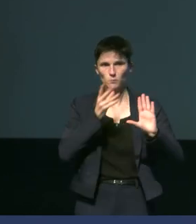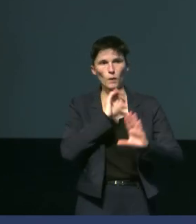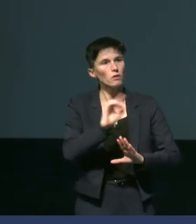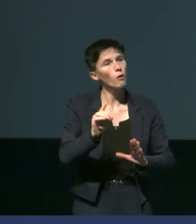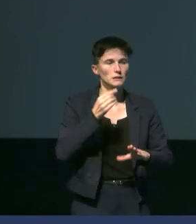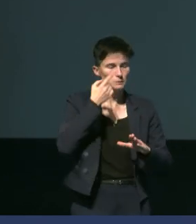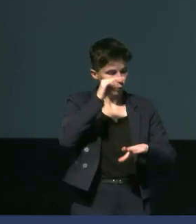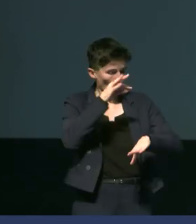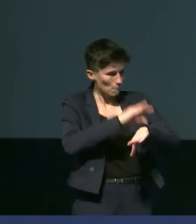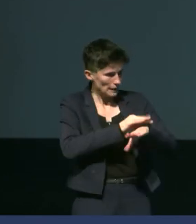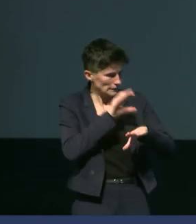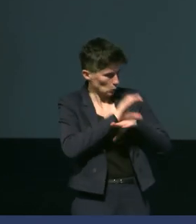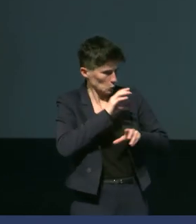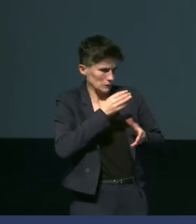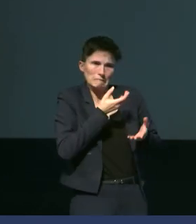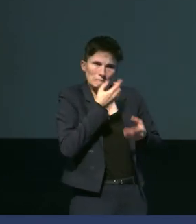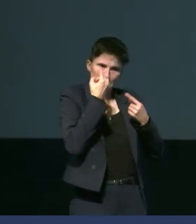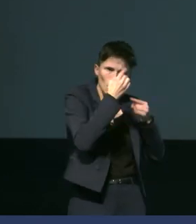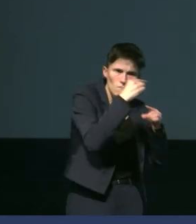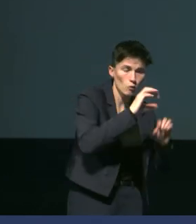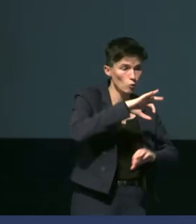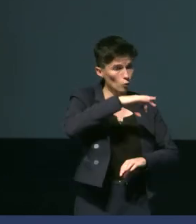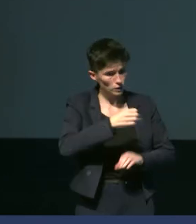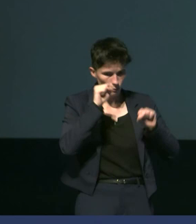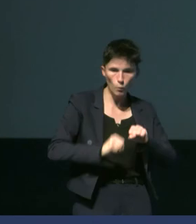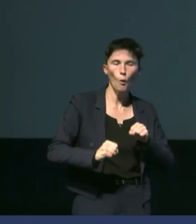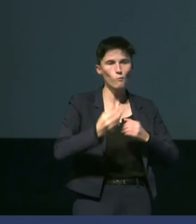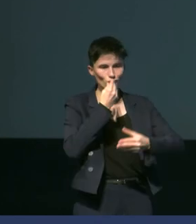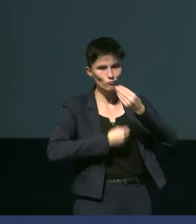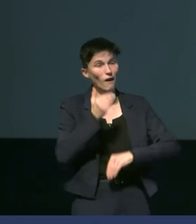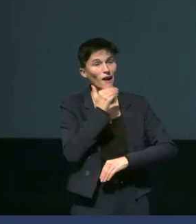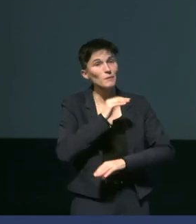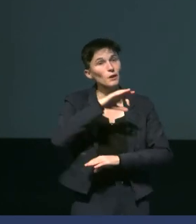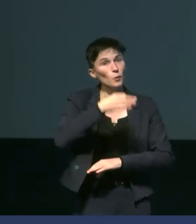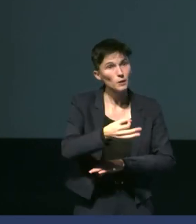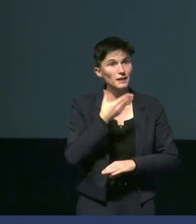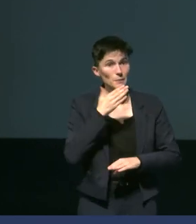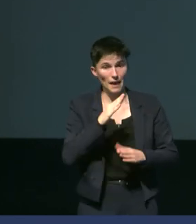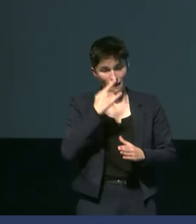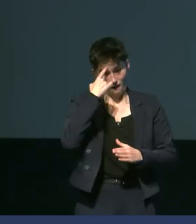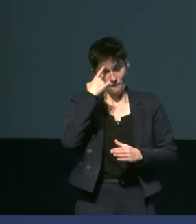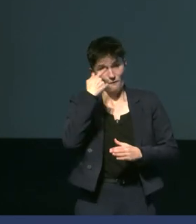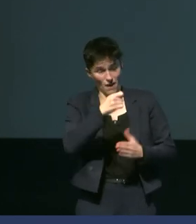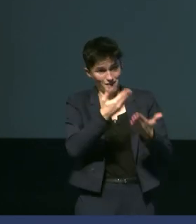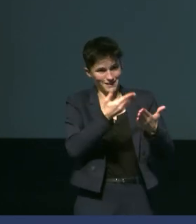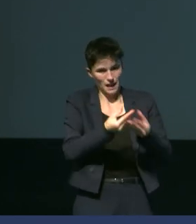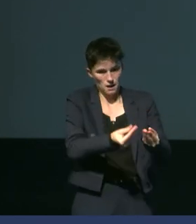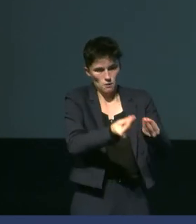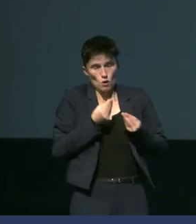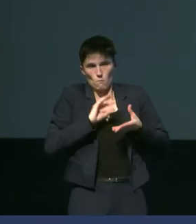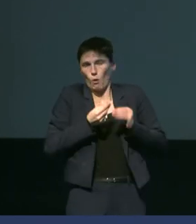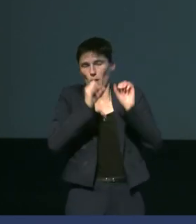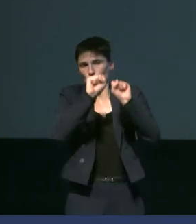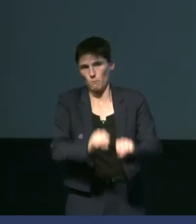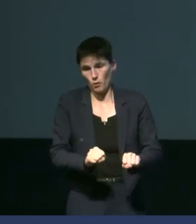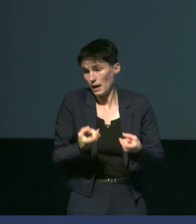accélérer toute l'activité des tissus. Ça va permettre de guérir plus rapidement. Le problème,'est que rien que la fièvre en elle-même, elle va causer des lésions. C'est exactement